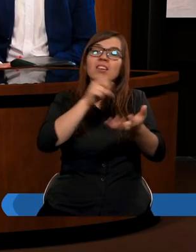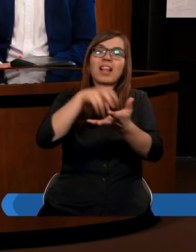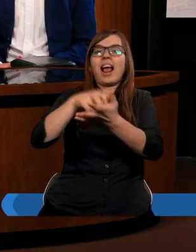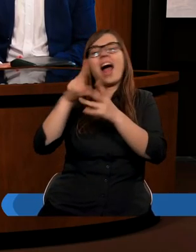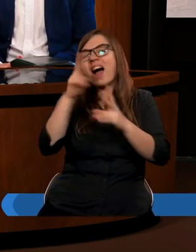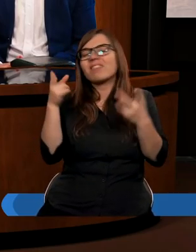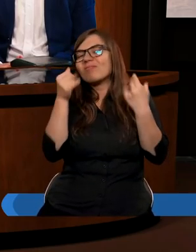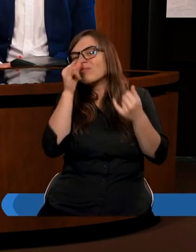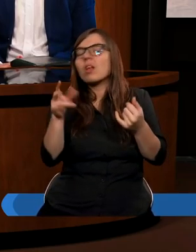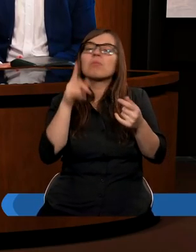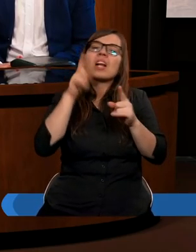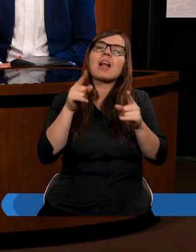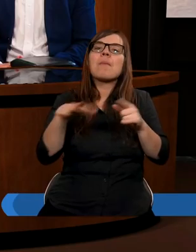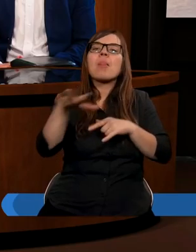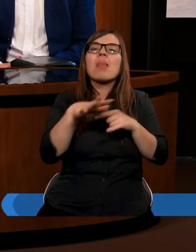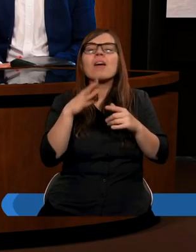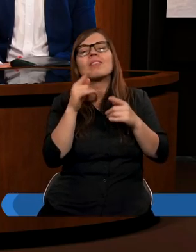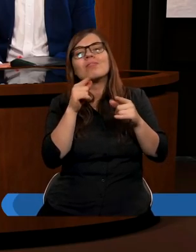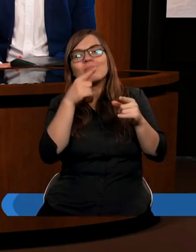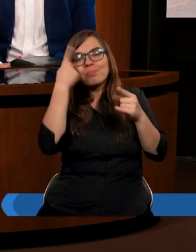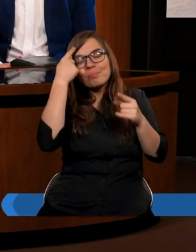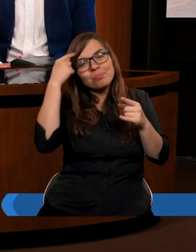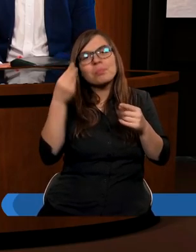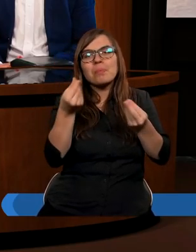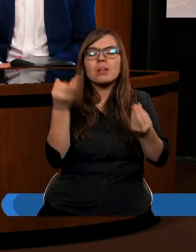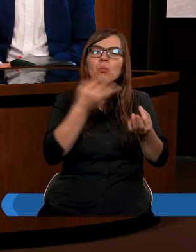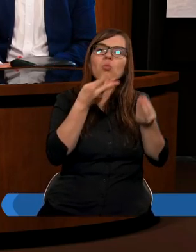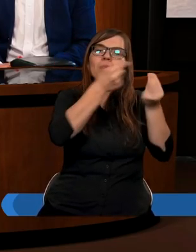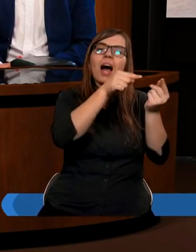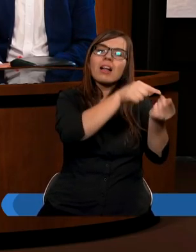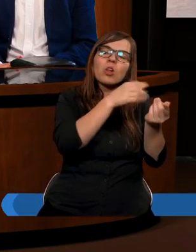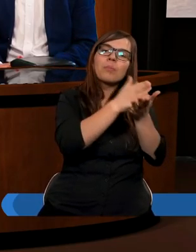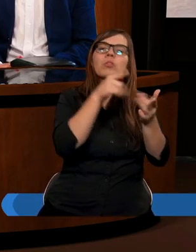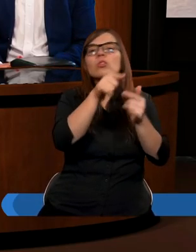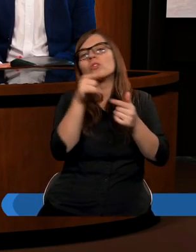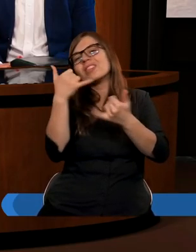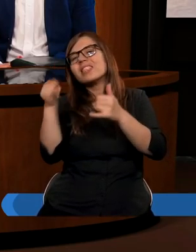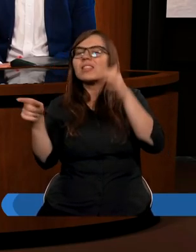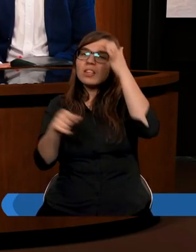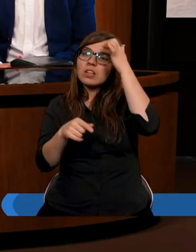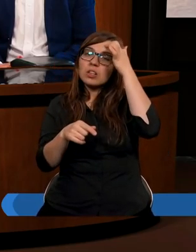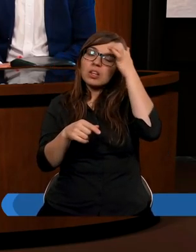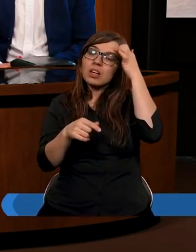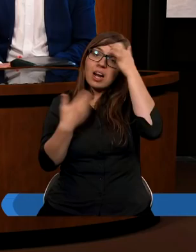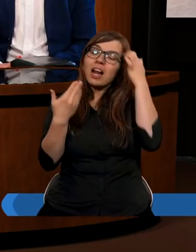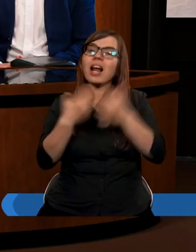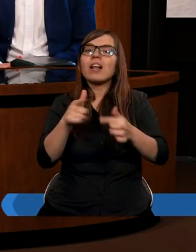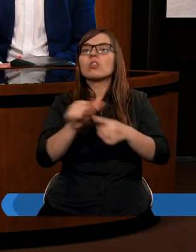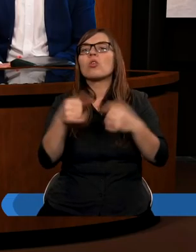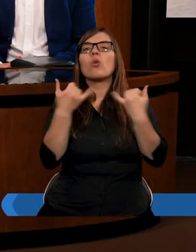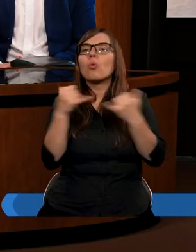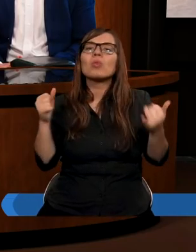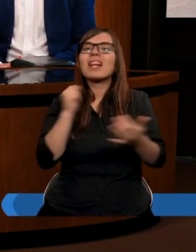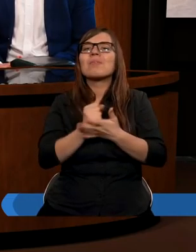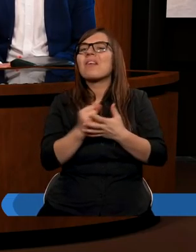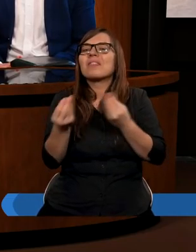terenie trzeba dać, a nie przy tym zborze, który sobie dobrze radzi. To są różne sprawy, dlaczego się podejmuje takie